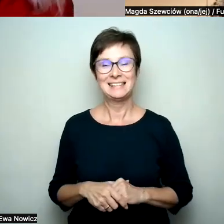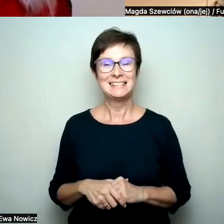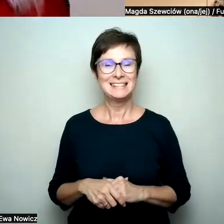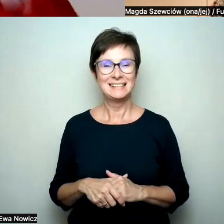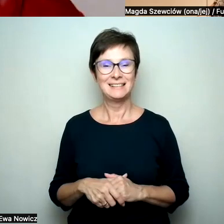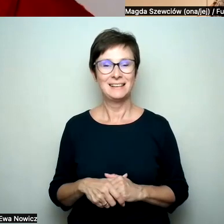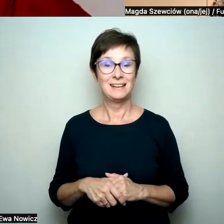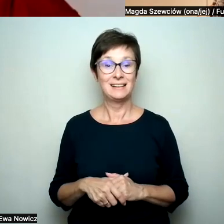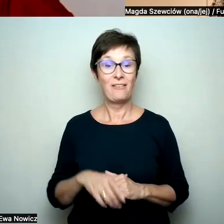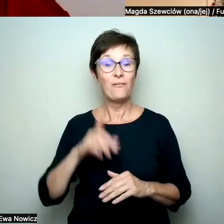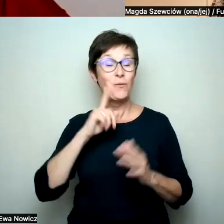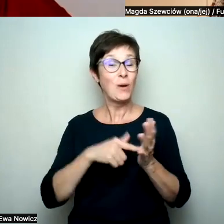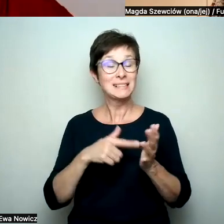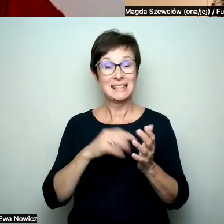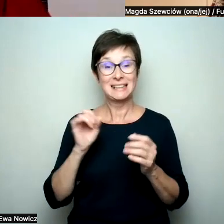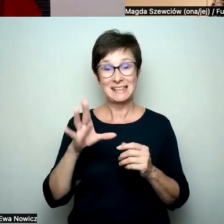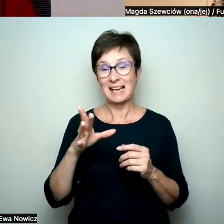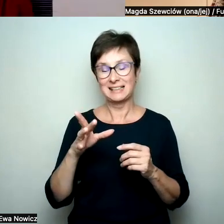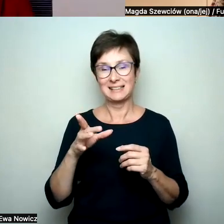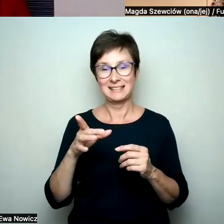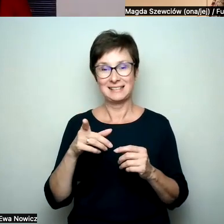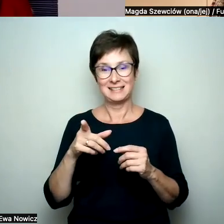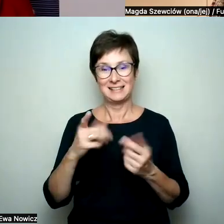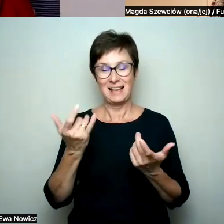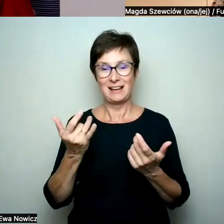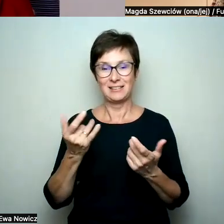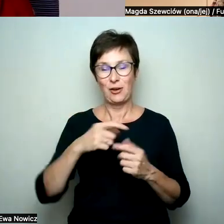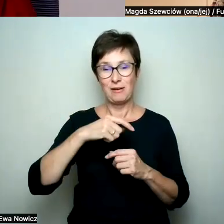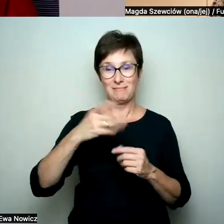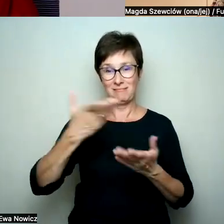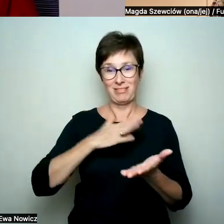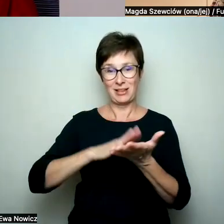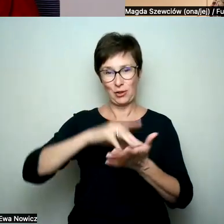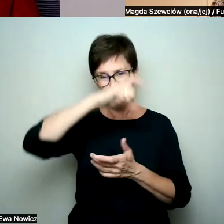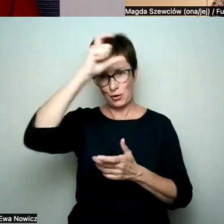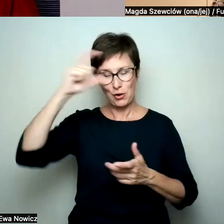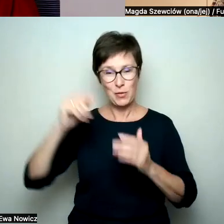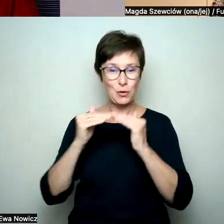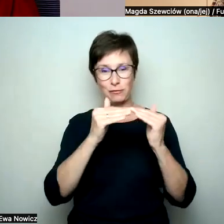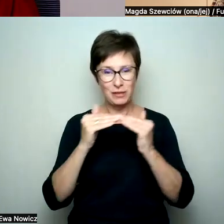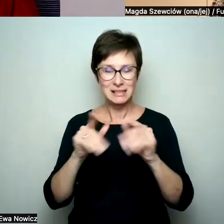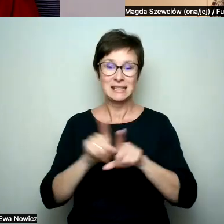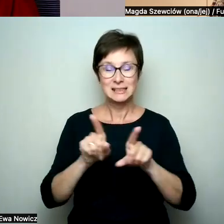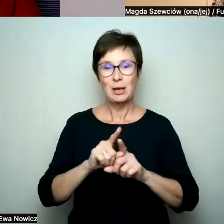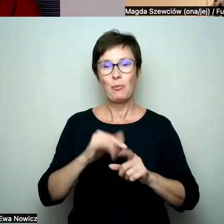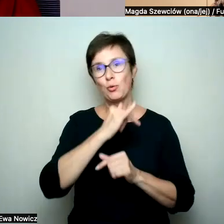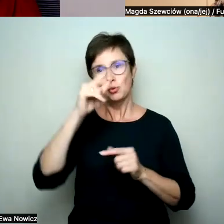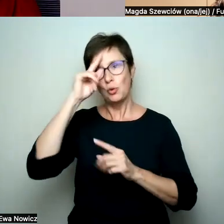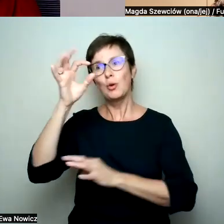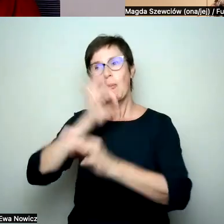Więc oprócz właśnie takich rzeczy jak korona równości, to mam w sumie mnóstwo takich super uroczych historii,